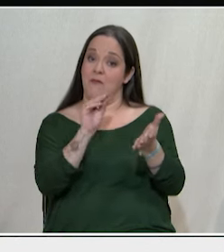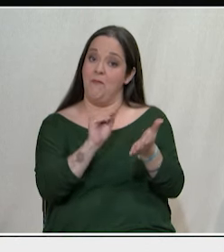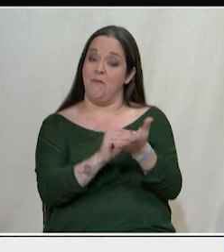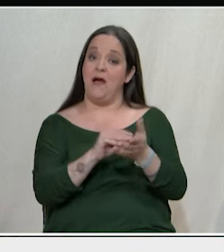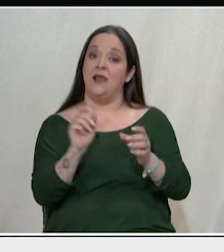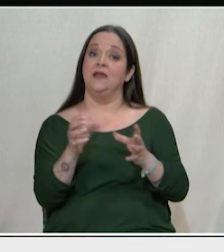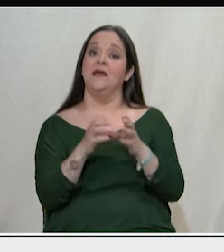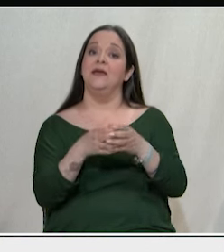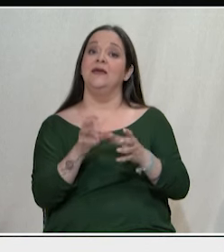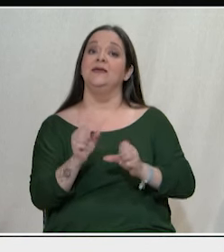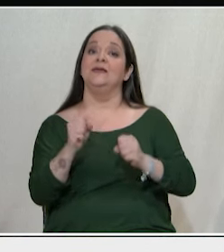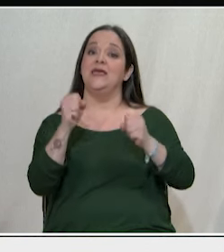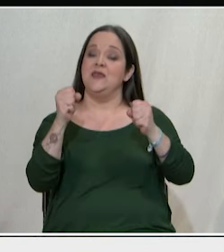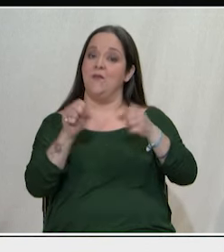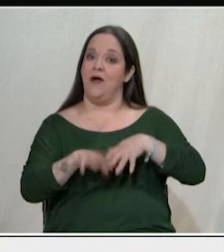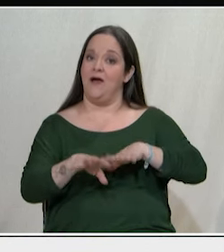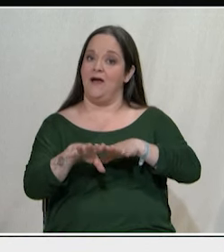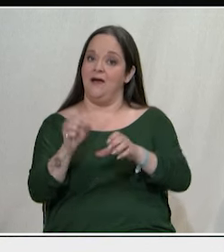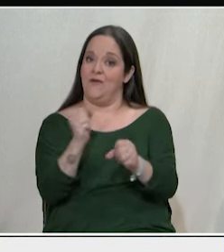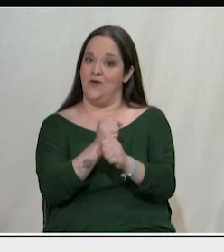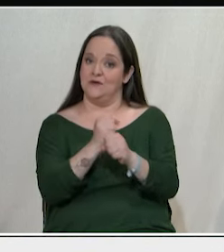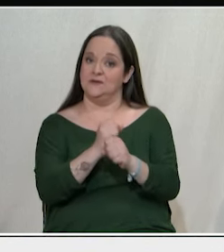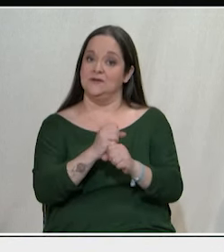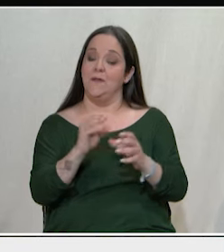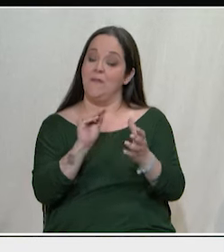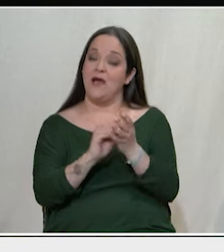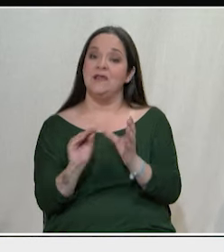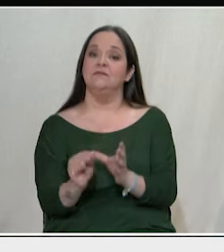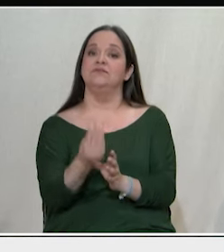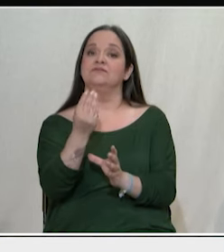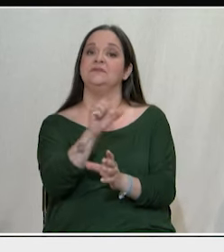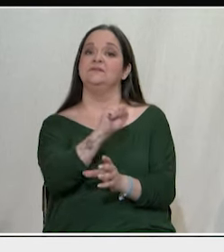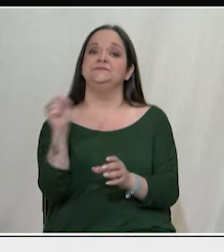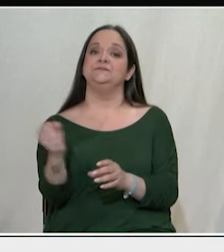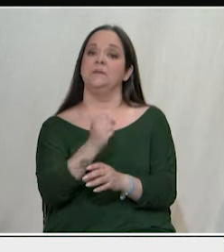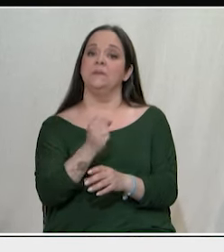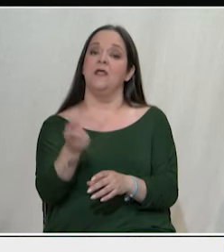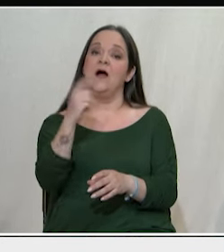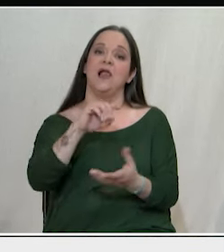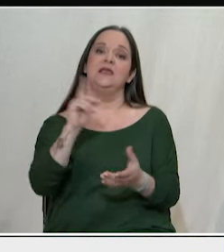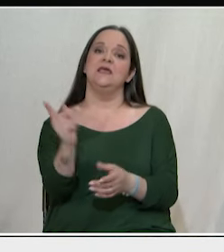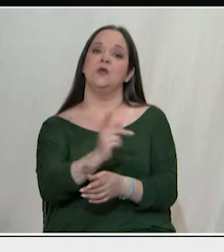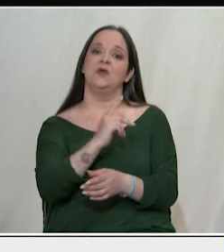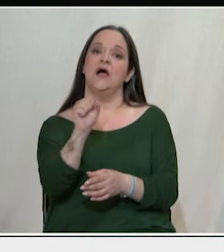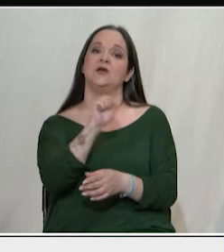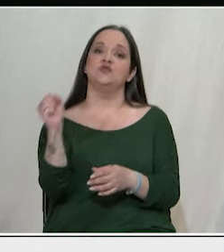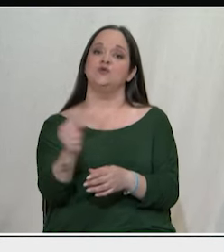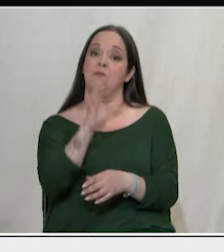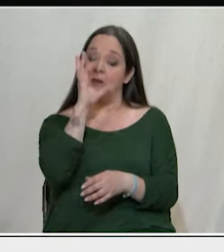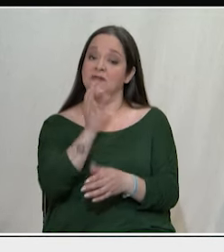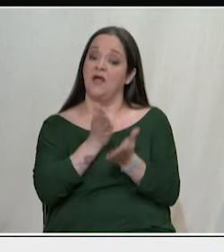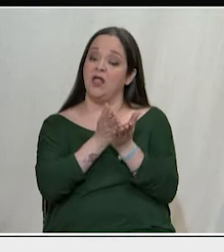αναγέννησης της προοπτικής της σοσιαλιστικής επανάστασης μίας άλλης κοινωνίας του σοσιαλισμού πραγματικά